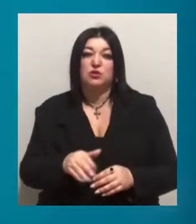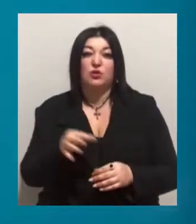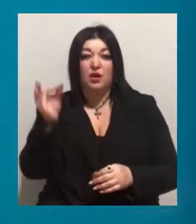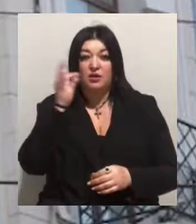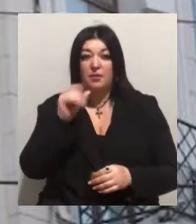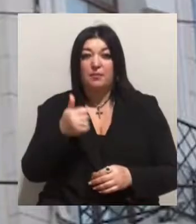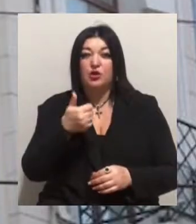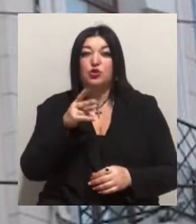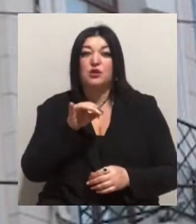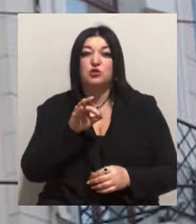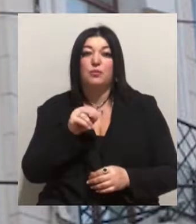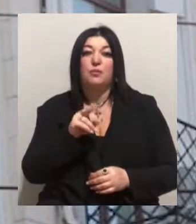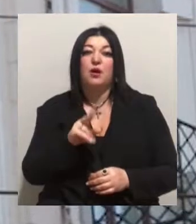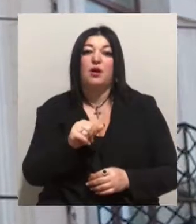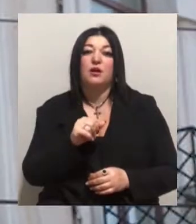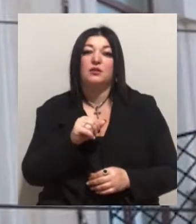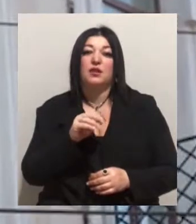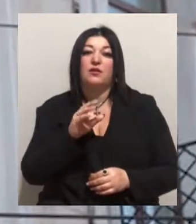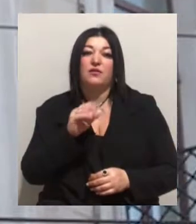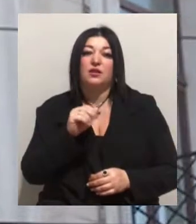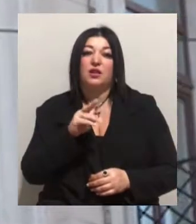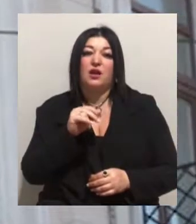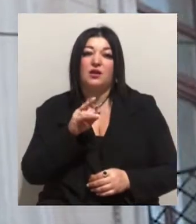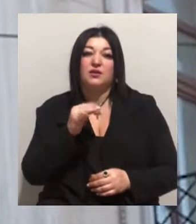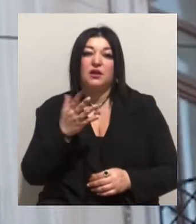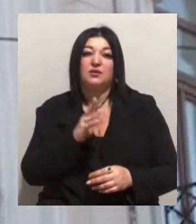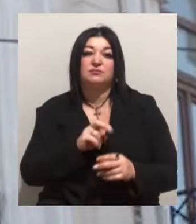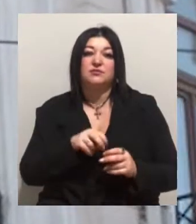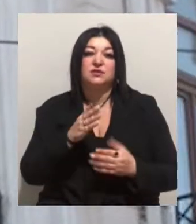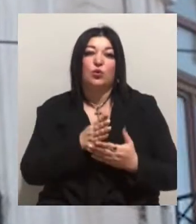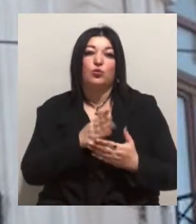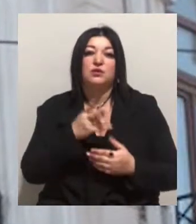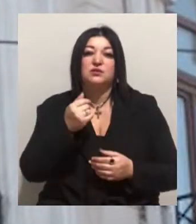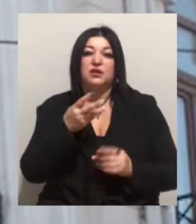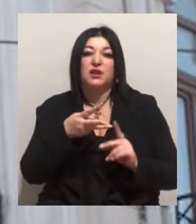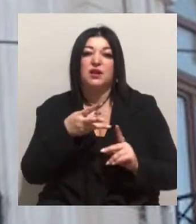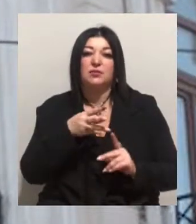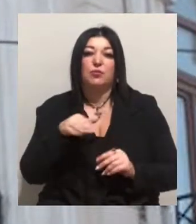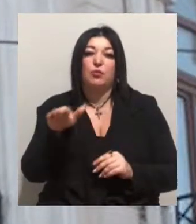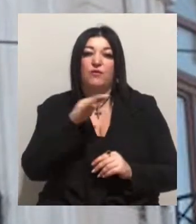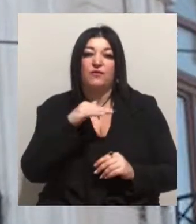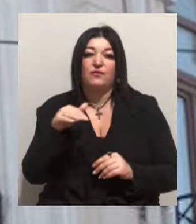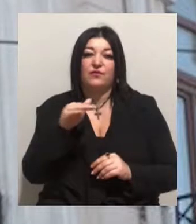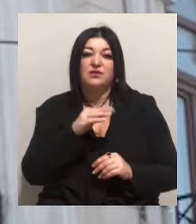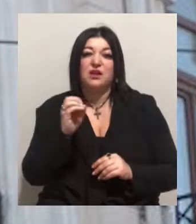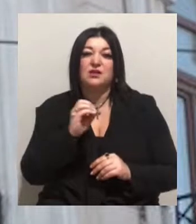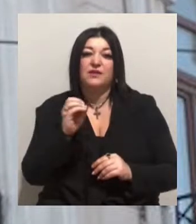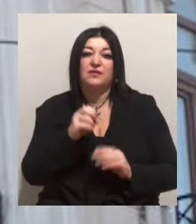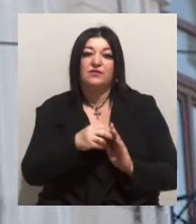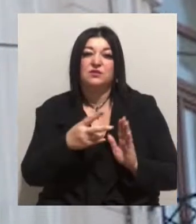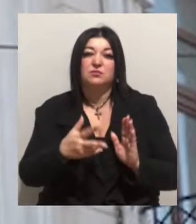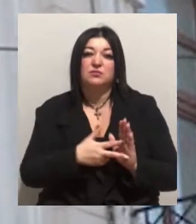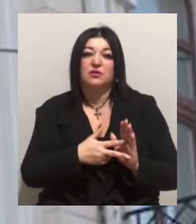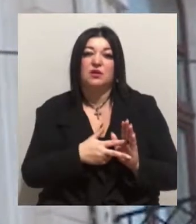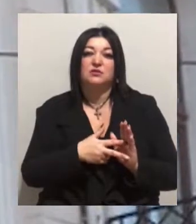листопада одна з фігур Атлантів, яка знаходилася на третьому поверсі будівлі по вулиці Єлизаветинська, 18, впала на балконну